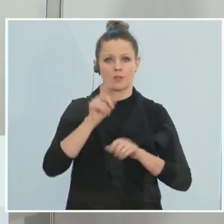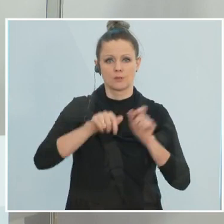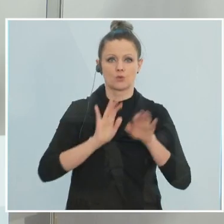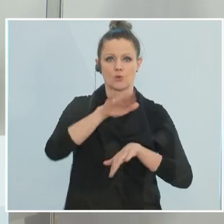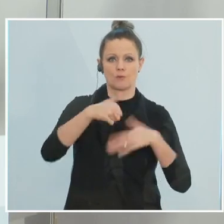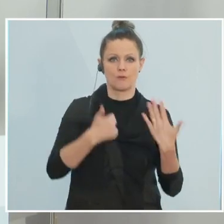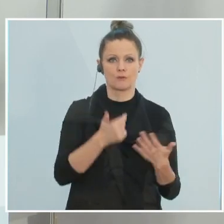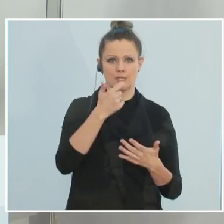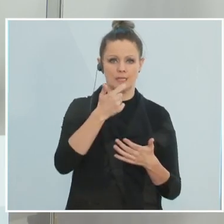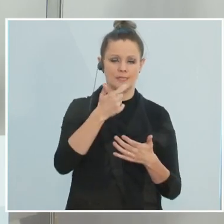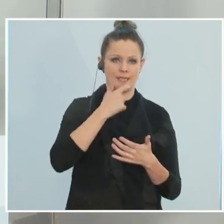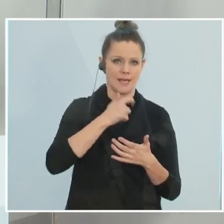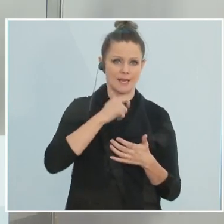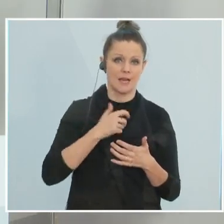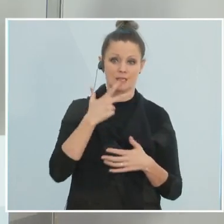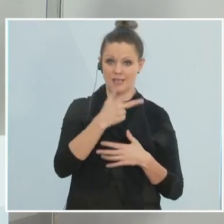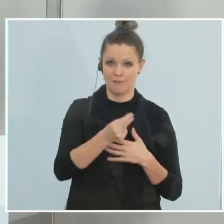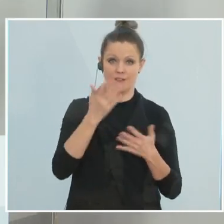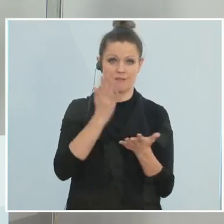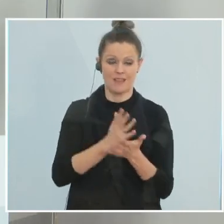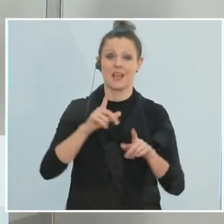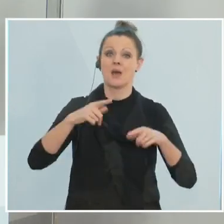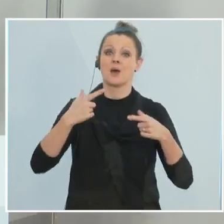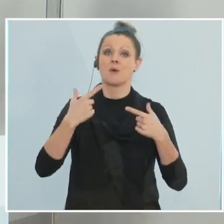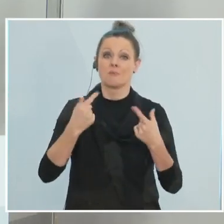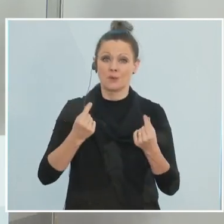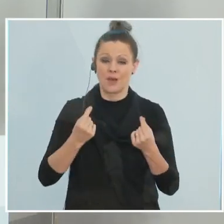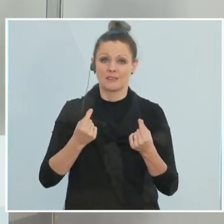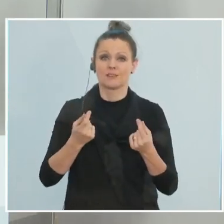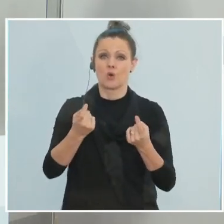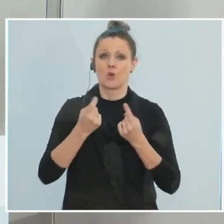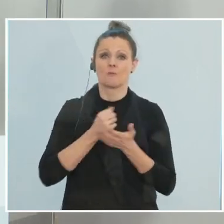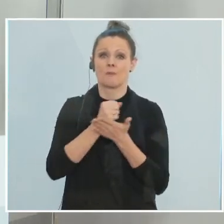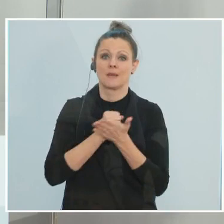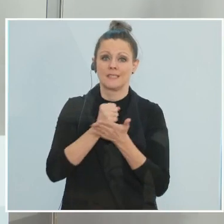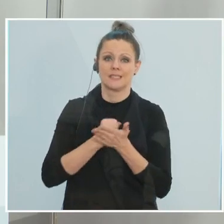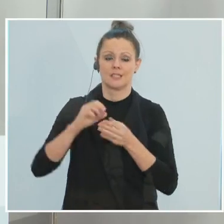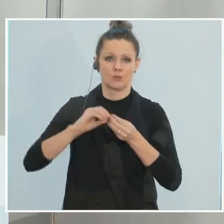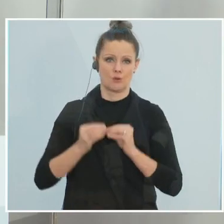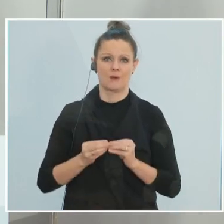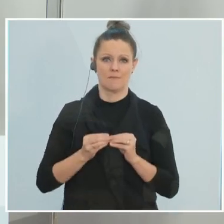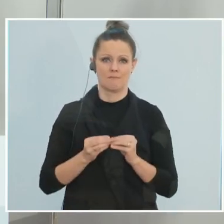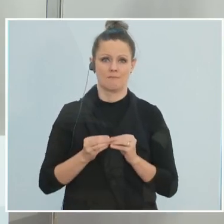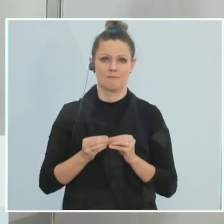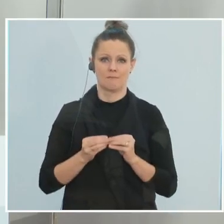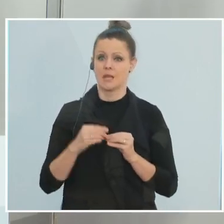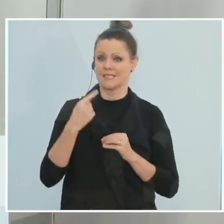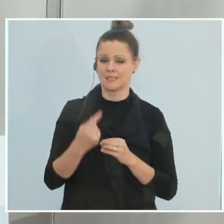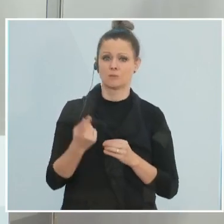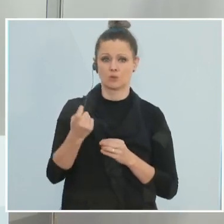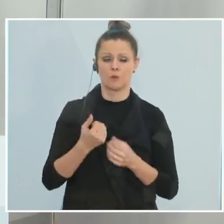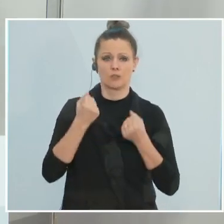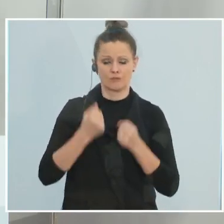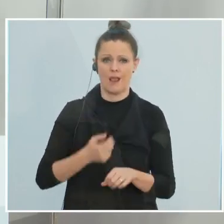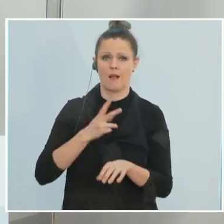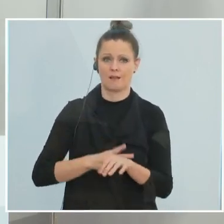wird, weil dann wird all das, was wir erleben, wieder ein medizinisches Problem, eine Frage des Infizierten, der schwer erkrankt,